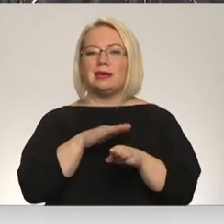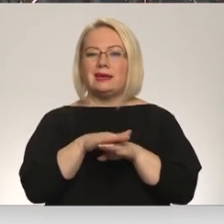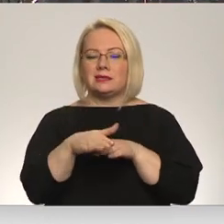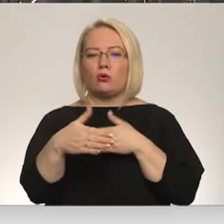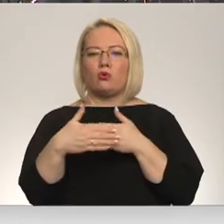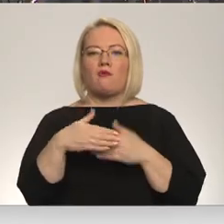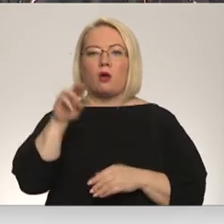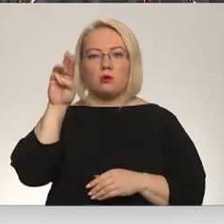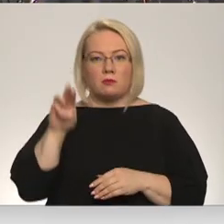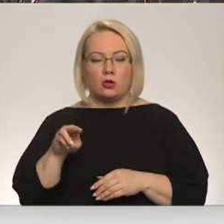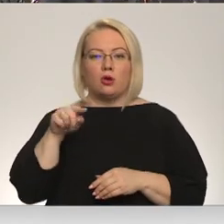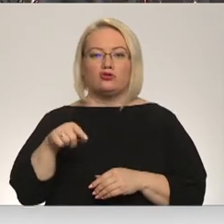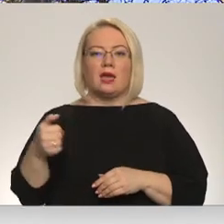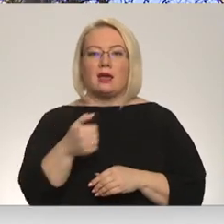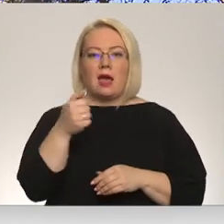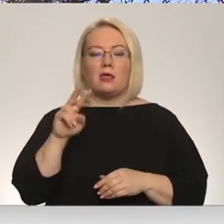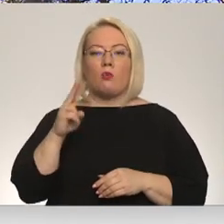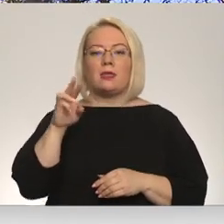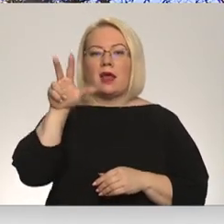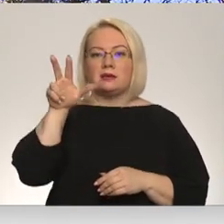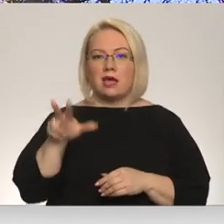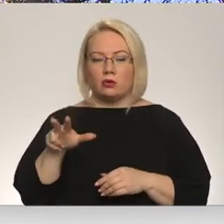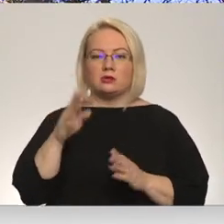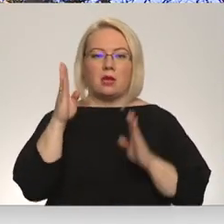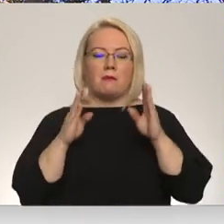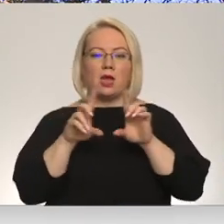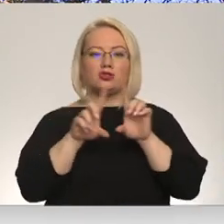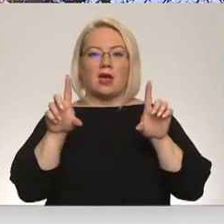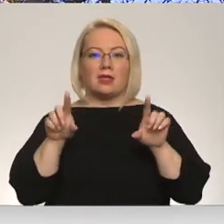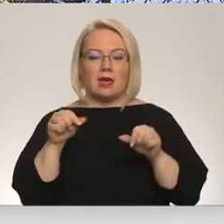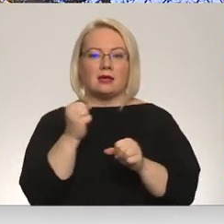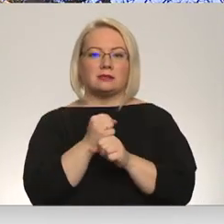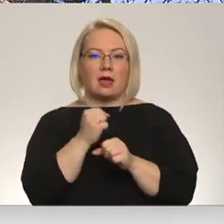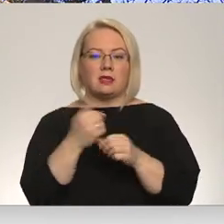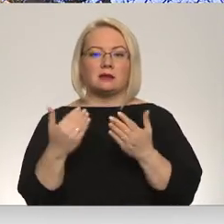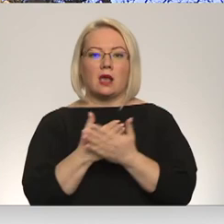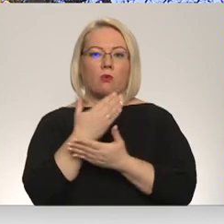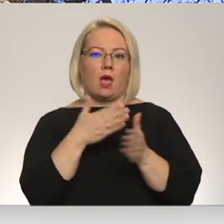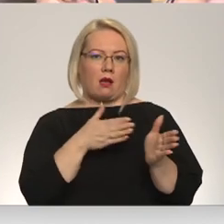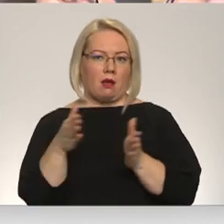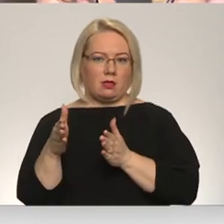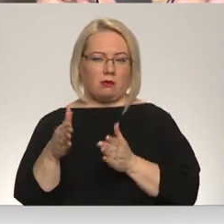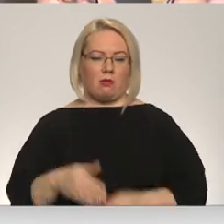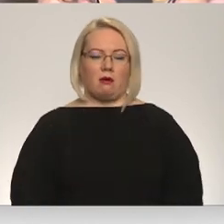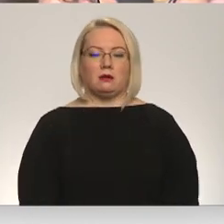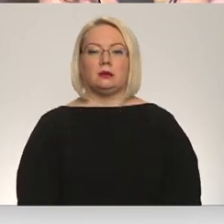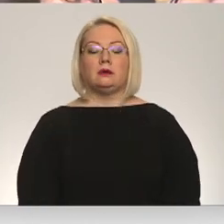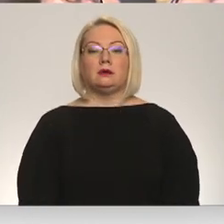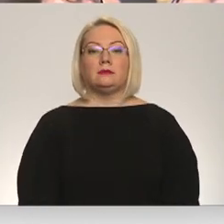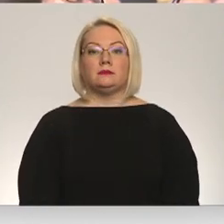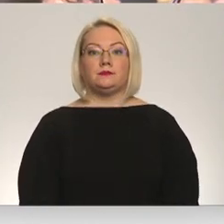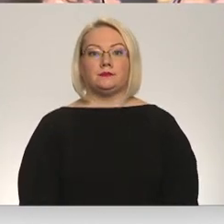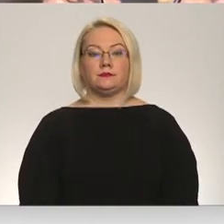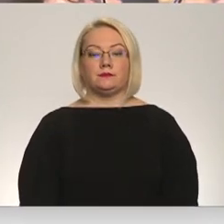mēnešos, un šī gada otrajā cetruksnī meža dienests sāks strādāt jaunajā kārtībā. Ģirds Zvirbulis, Mārs Jurgensons,